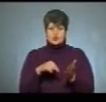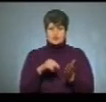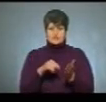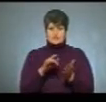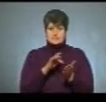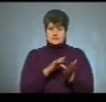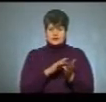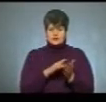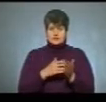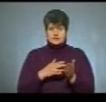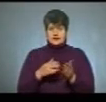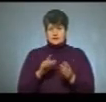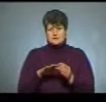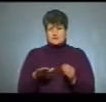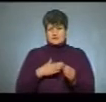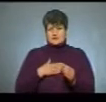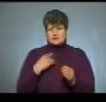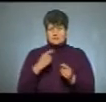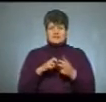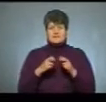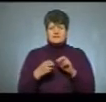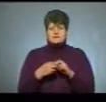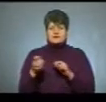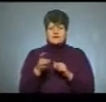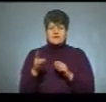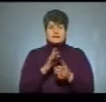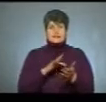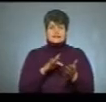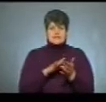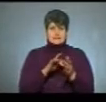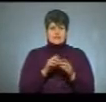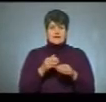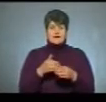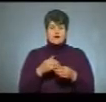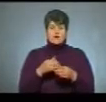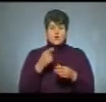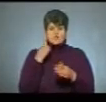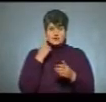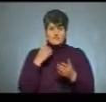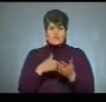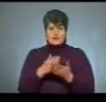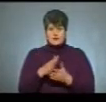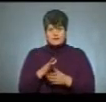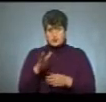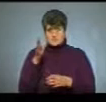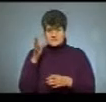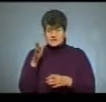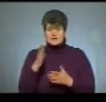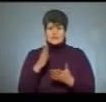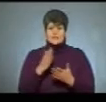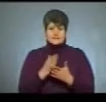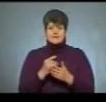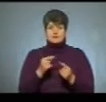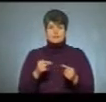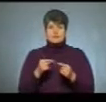абітурієнтів нашої області, це Івано-Франківський регіональний центр оцінювання якості освіти. Є відповідна